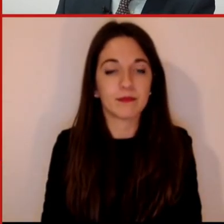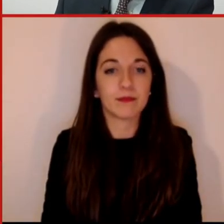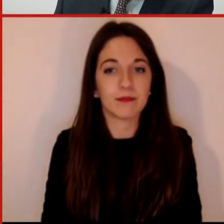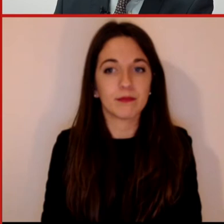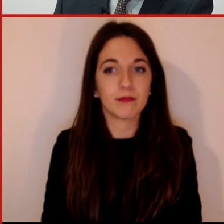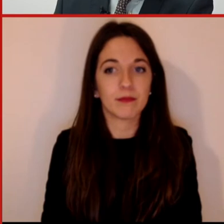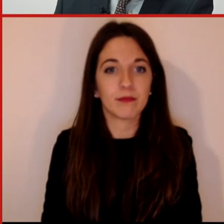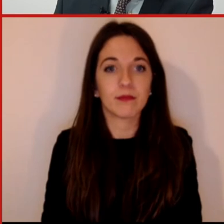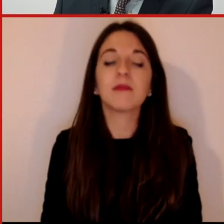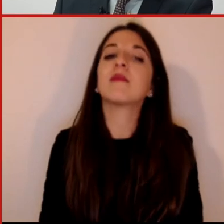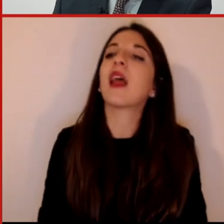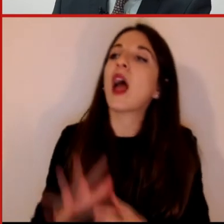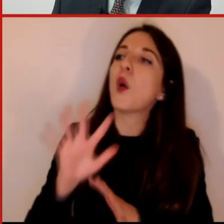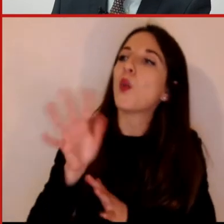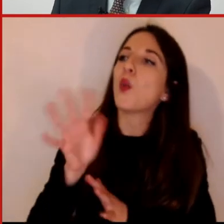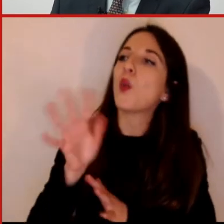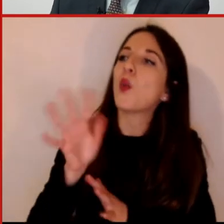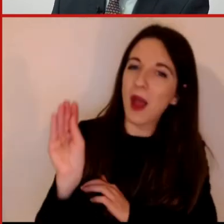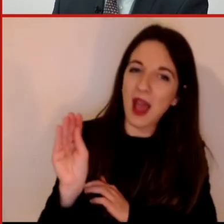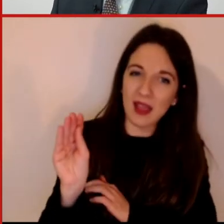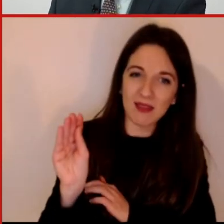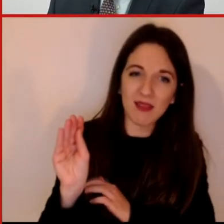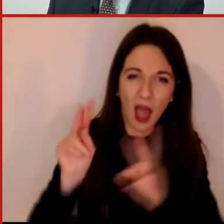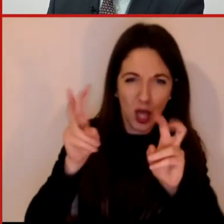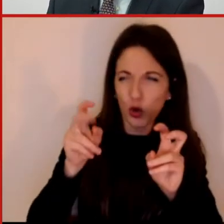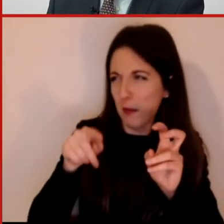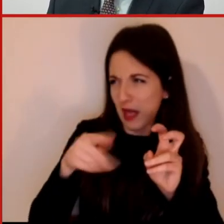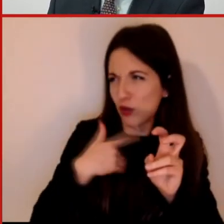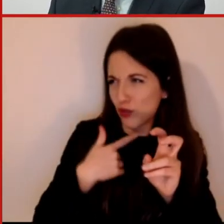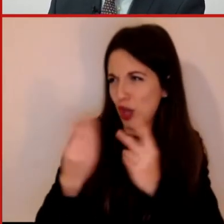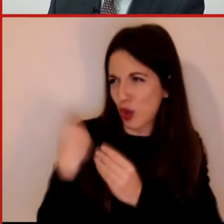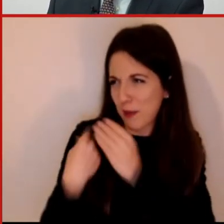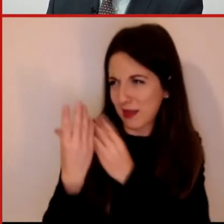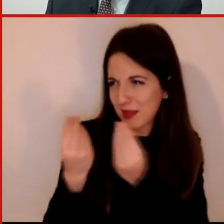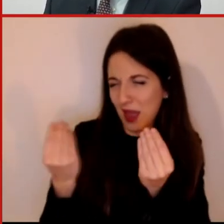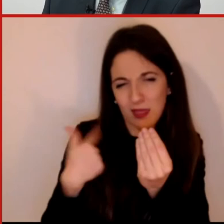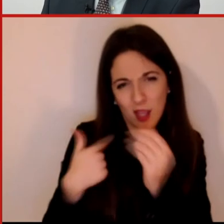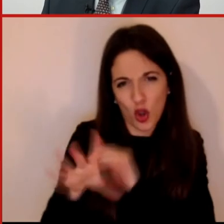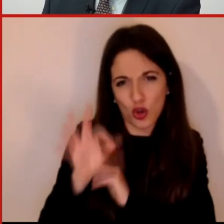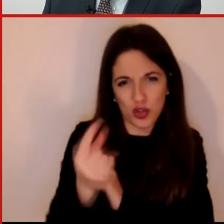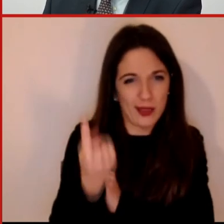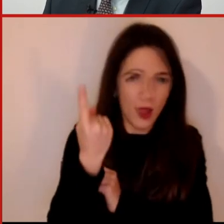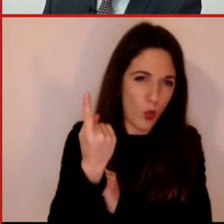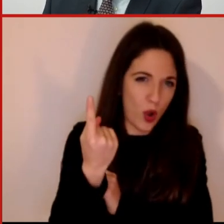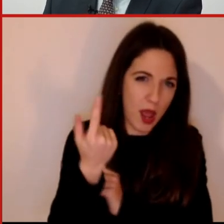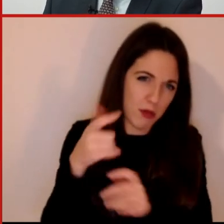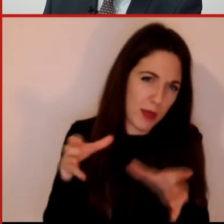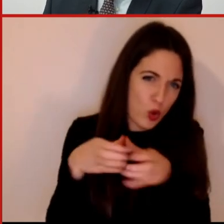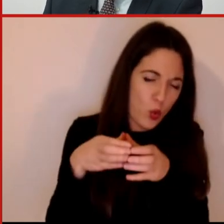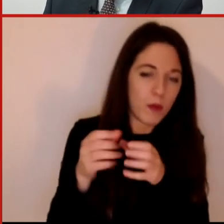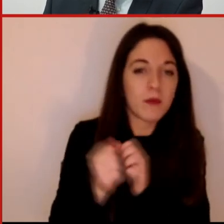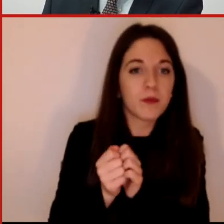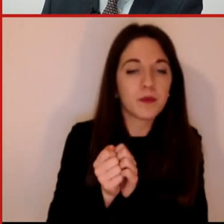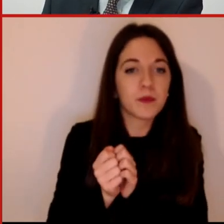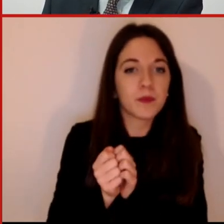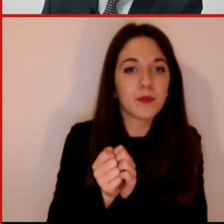interessante, ne abbiamo ricevute diverse su questo tema e mi sono permesso di selezionare questa, è a che fare poi con la